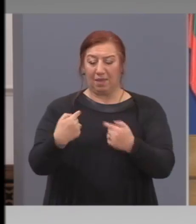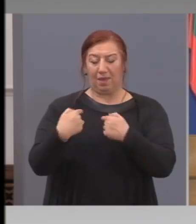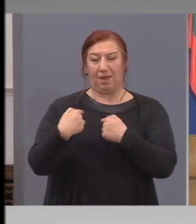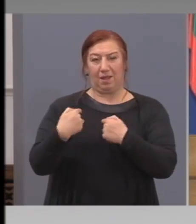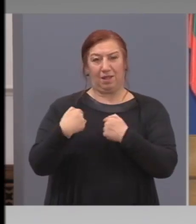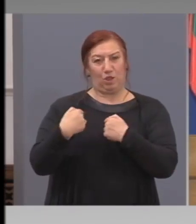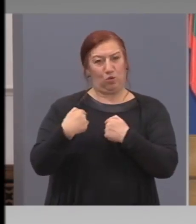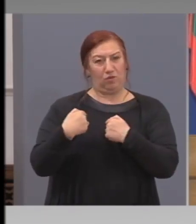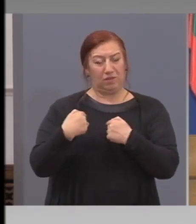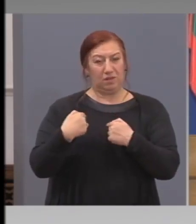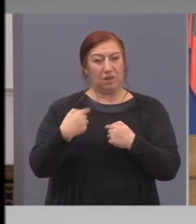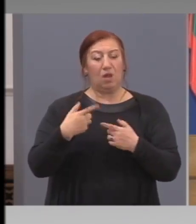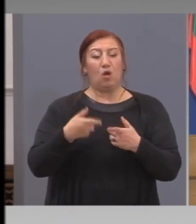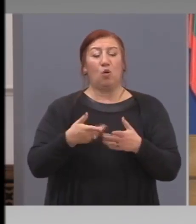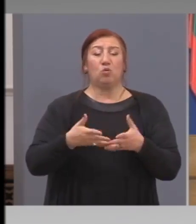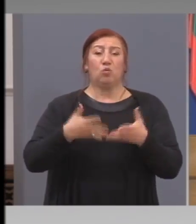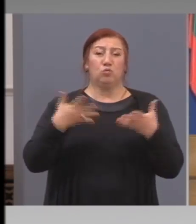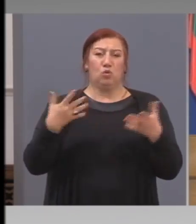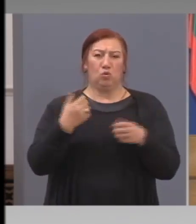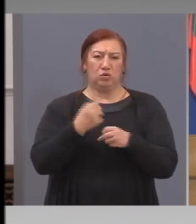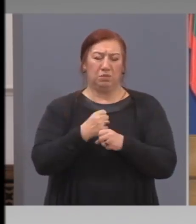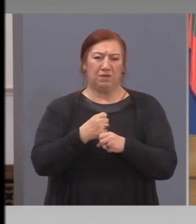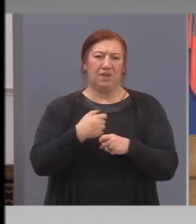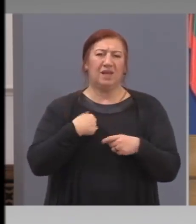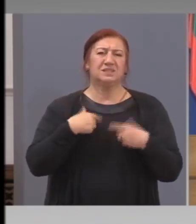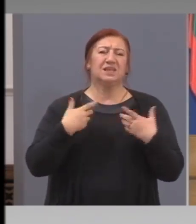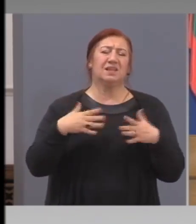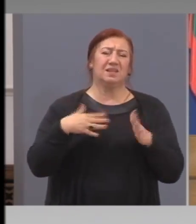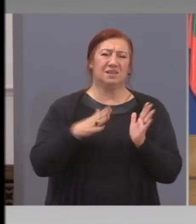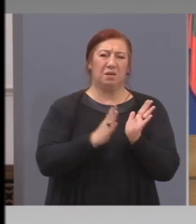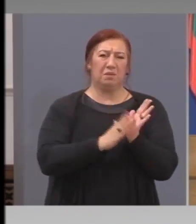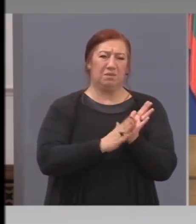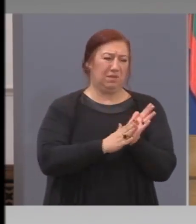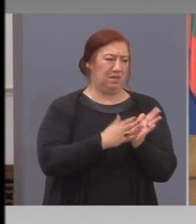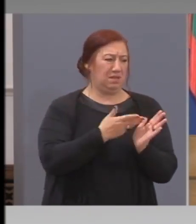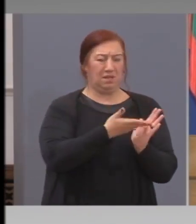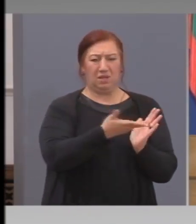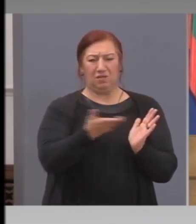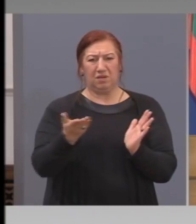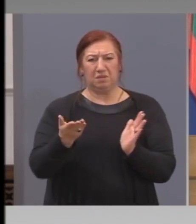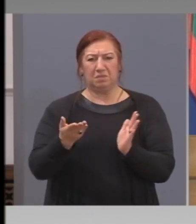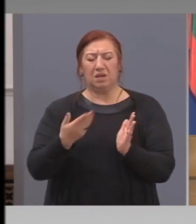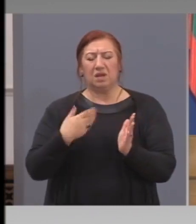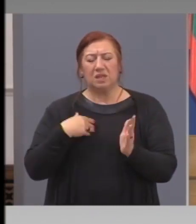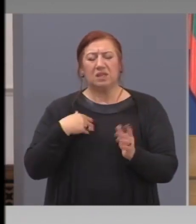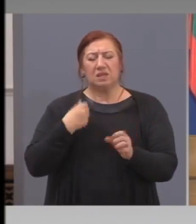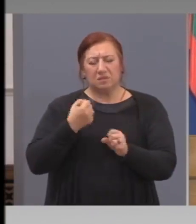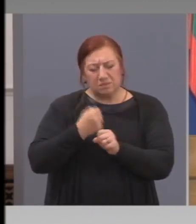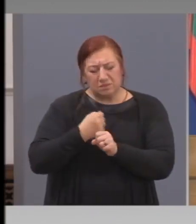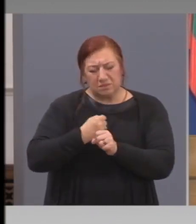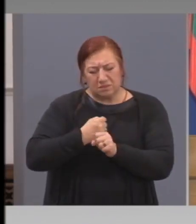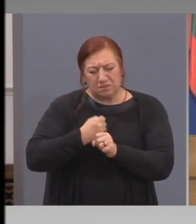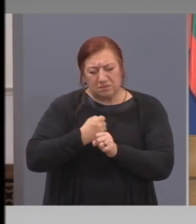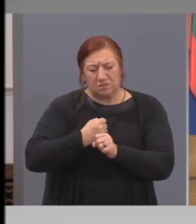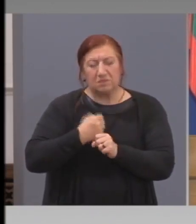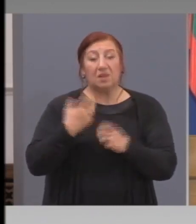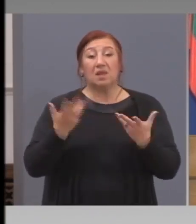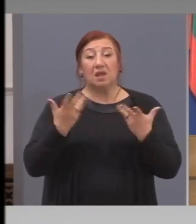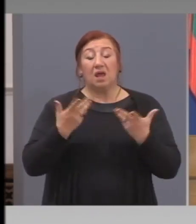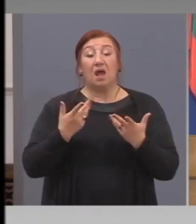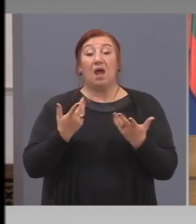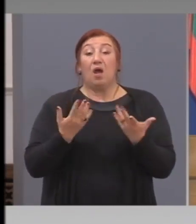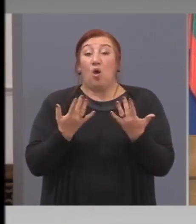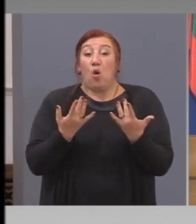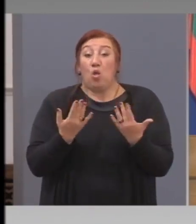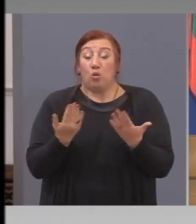Колко много е направено. Аз не искам и да ни хваля. Остайте ни да се блъскаме. Така че колко ще